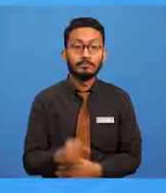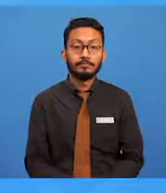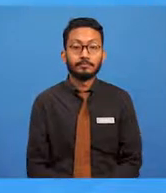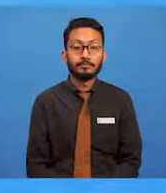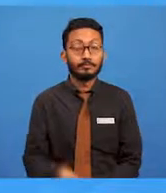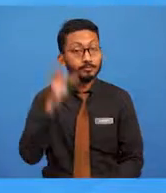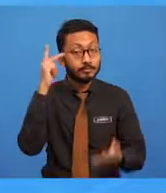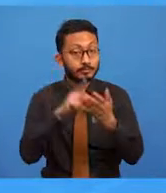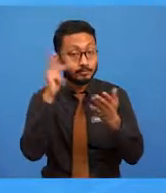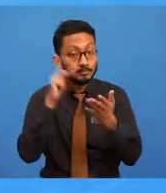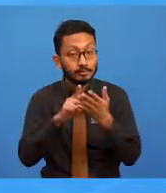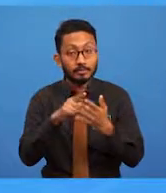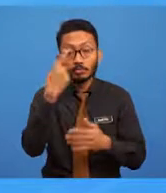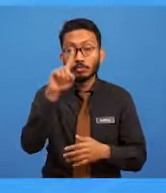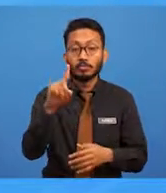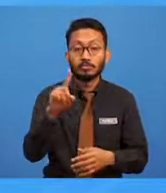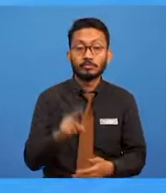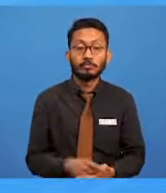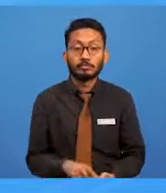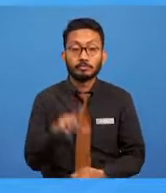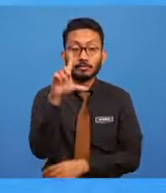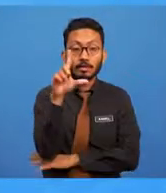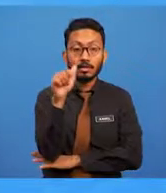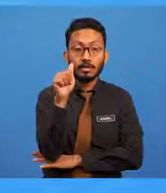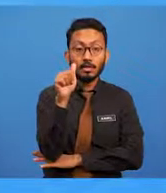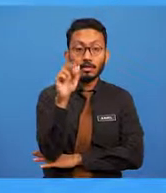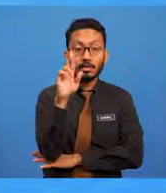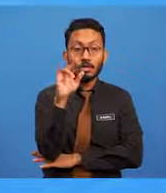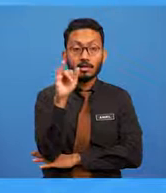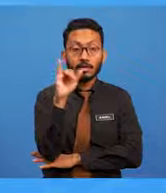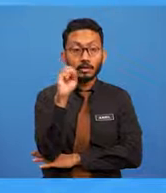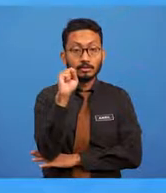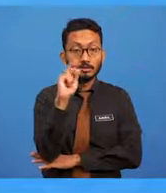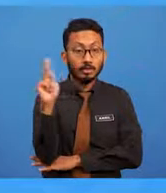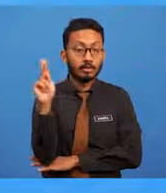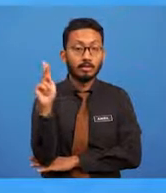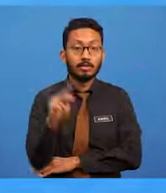atau melariskan jualan produk bagi sesebuah organisasi.